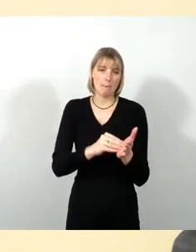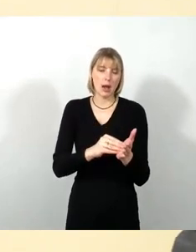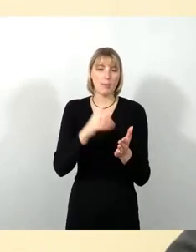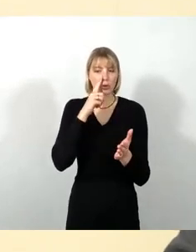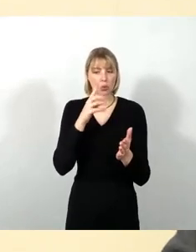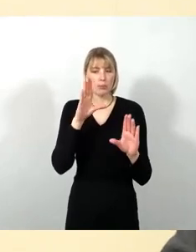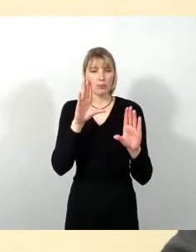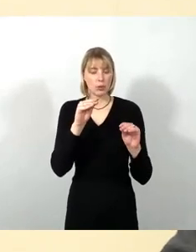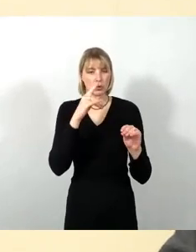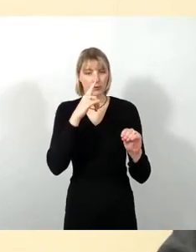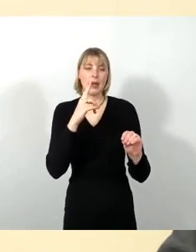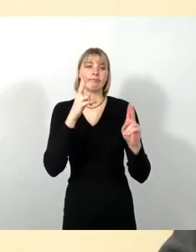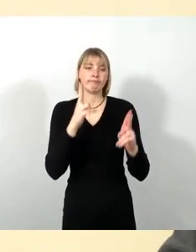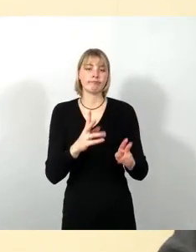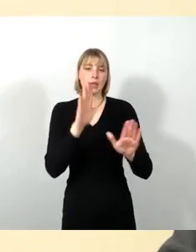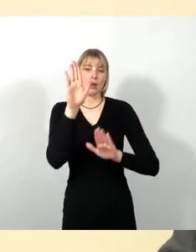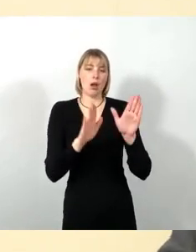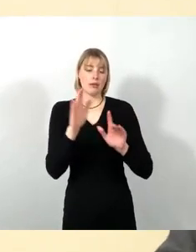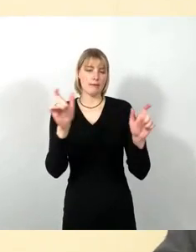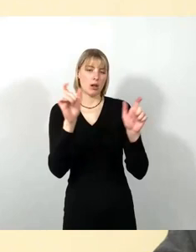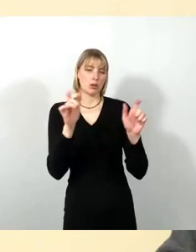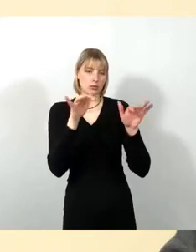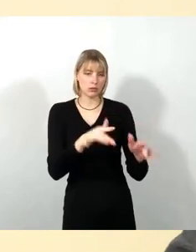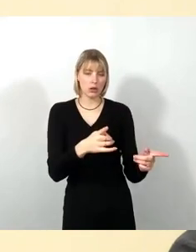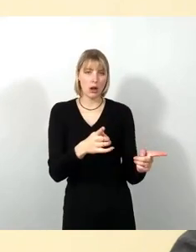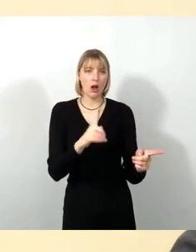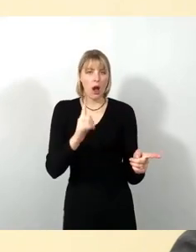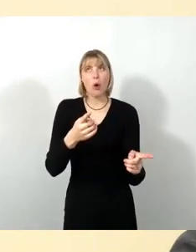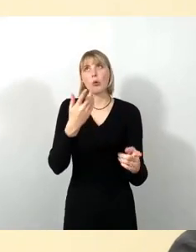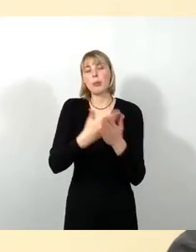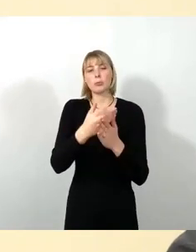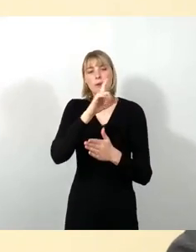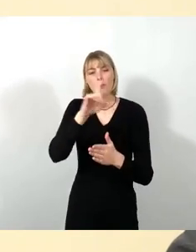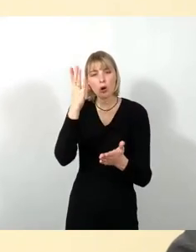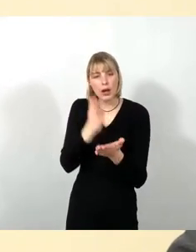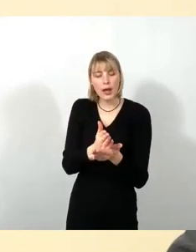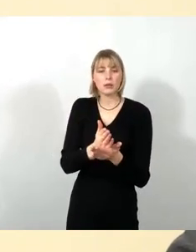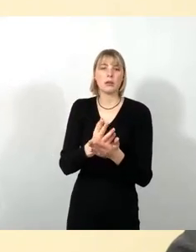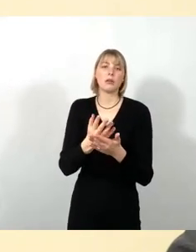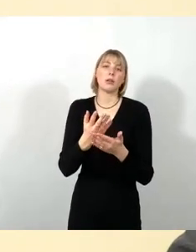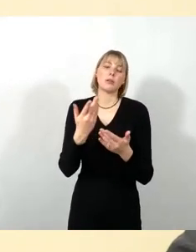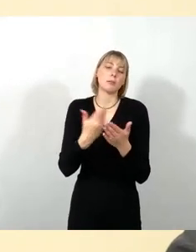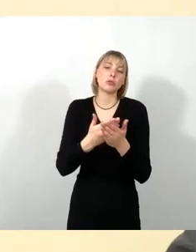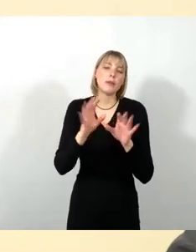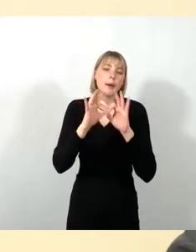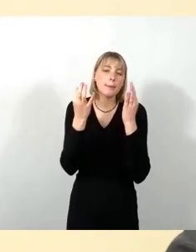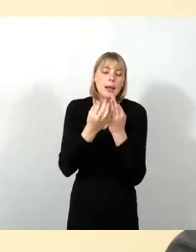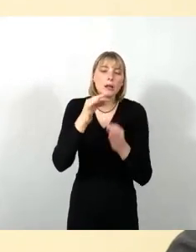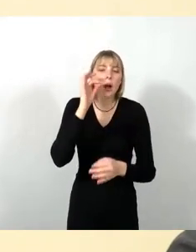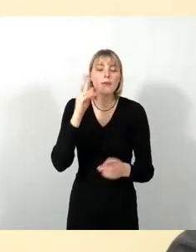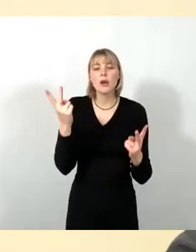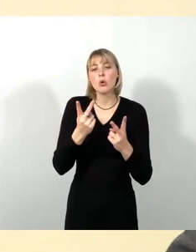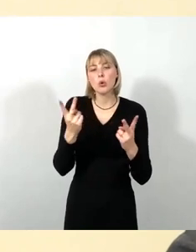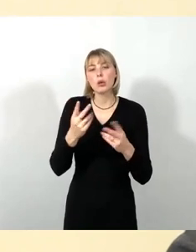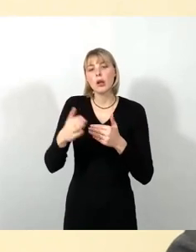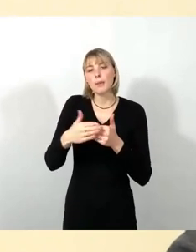Theateraufführungen sind und dort war der Ansatz, vor allen Dingen auch an den Wochenenden beispielsweise einen Familienkaffee, einen Nachbarschaftskaffee zu initiieren und dort Nachbarschaft anzuregen und